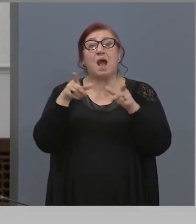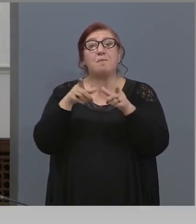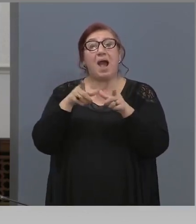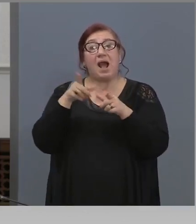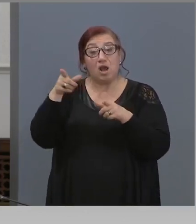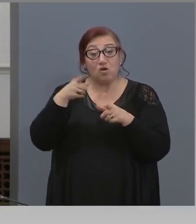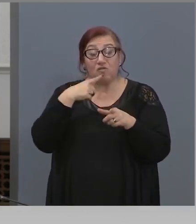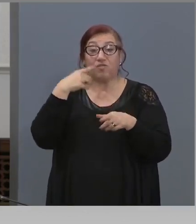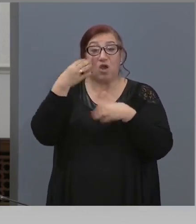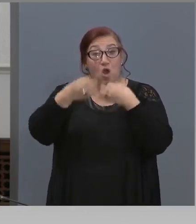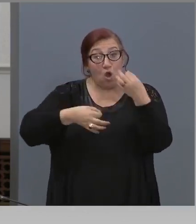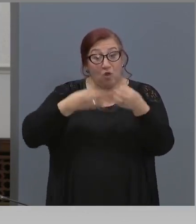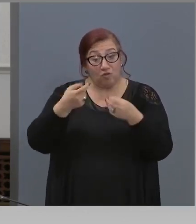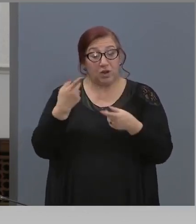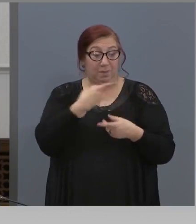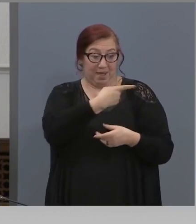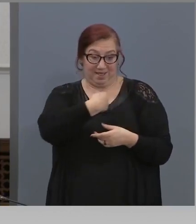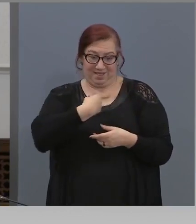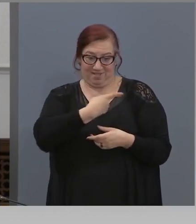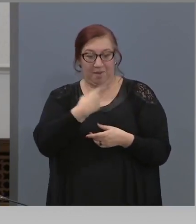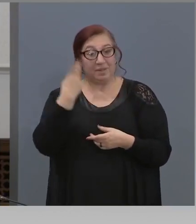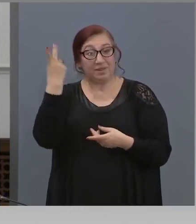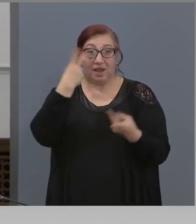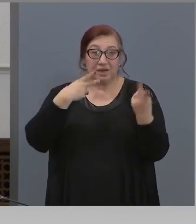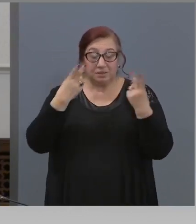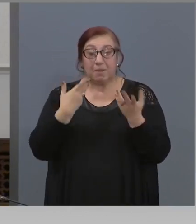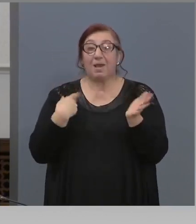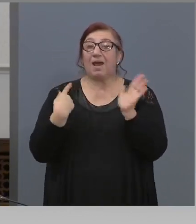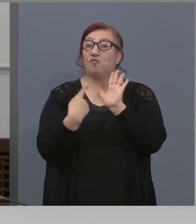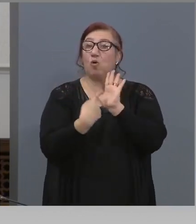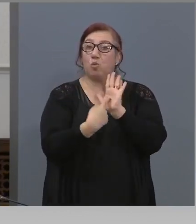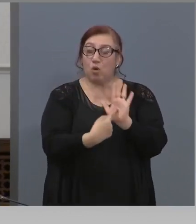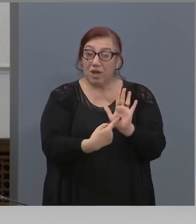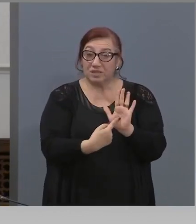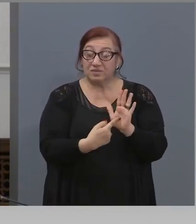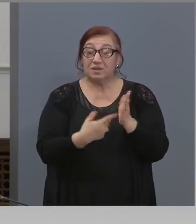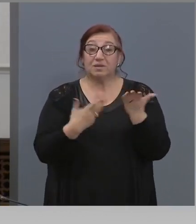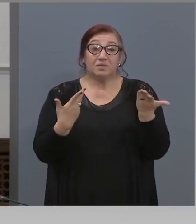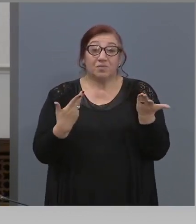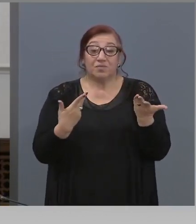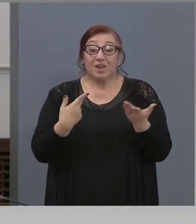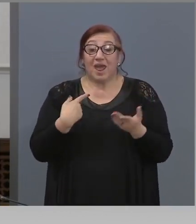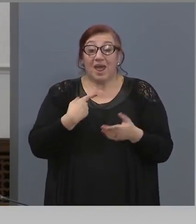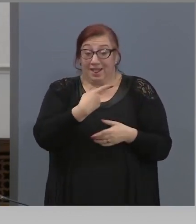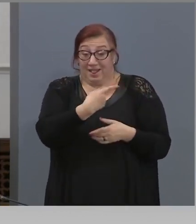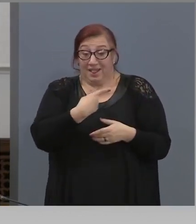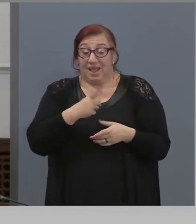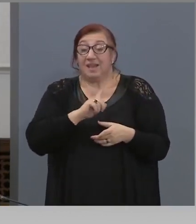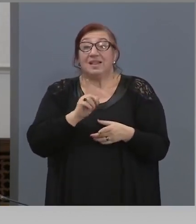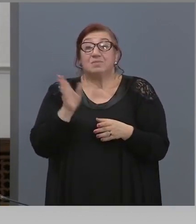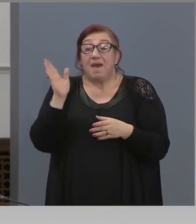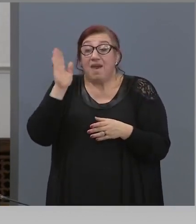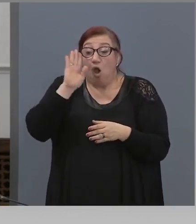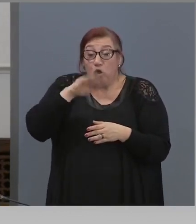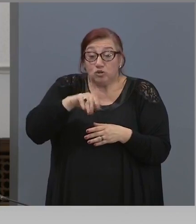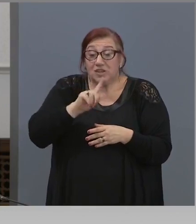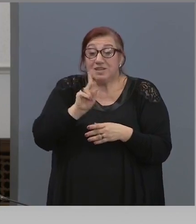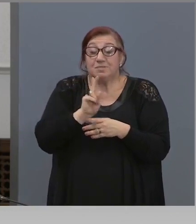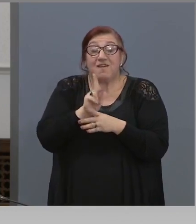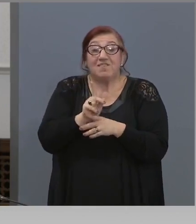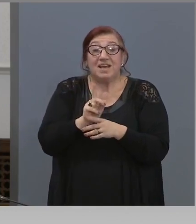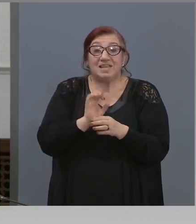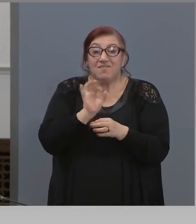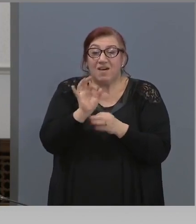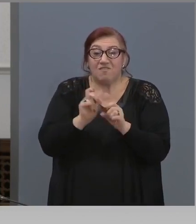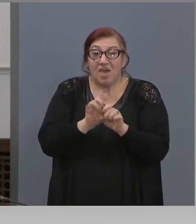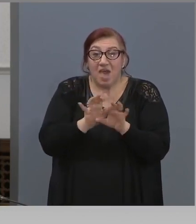се разбрахме. Какво показа? Показа, че ние дори не сме влезли в епидемията. 0,7